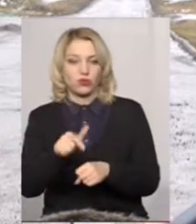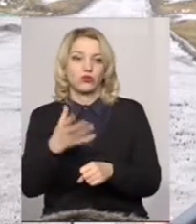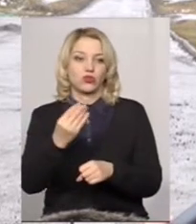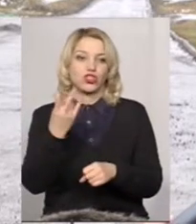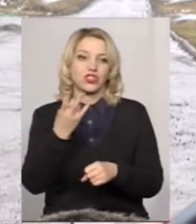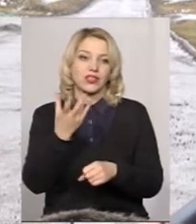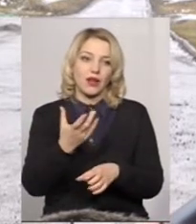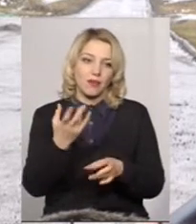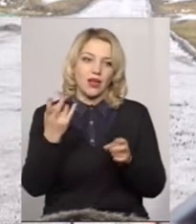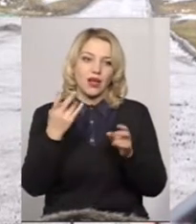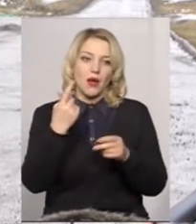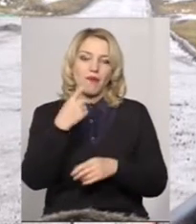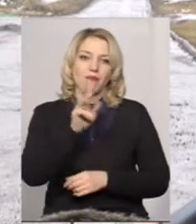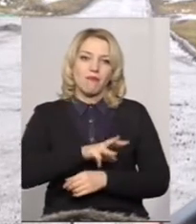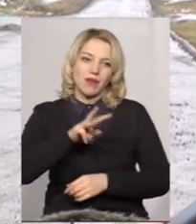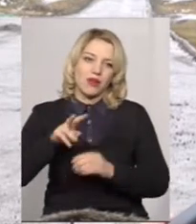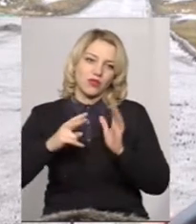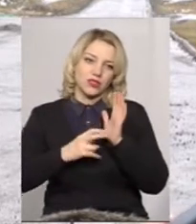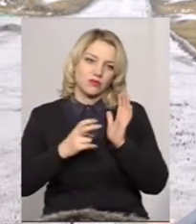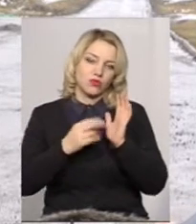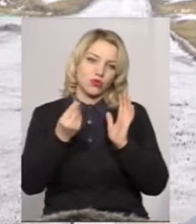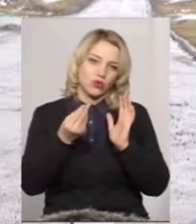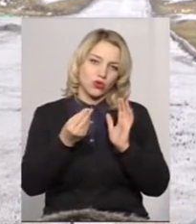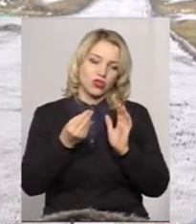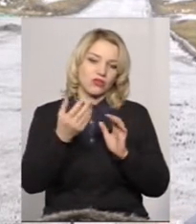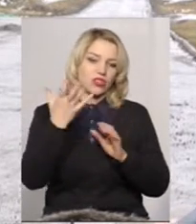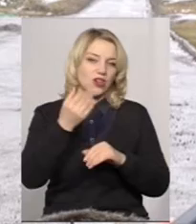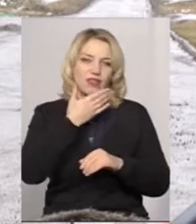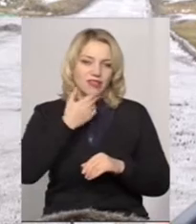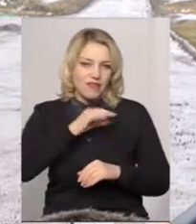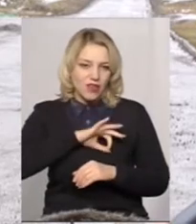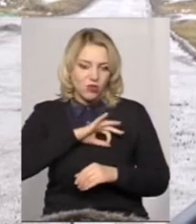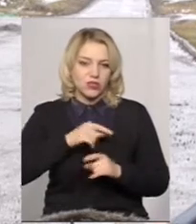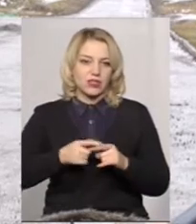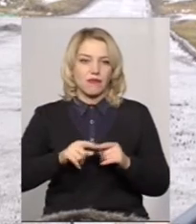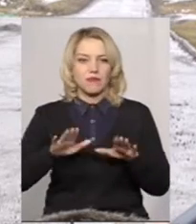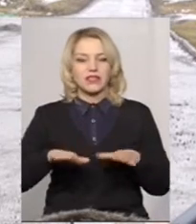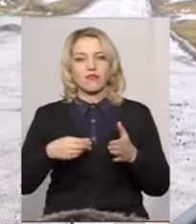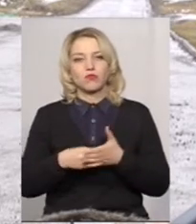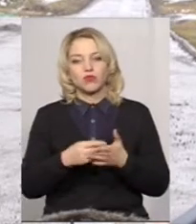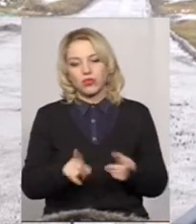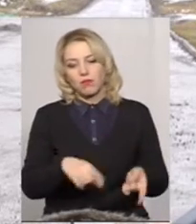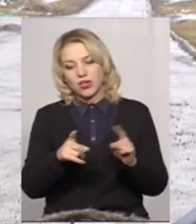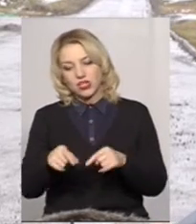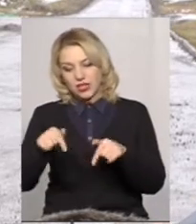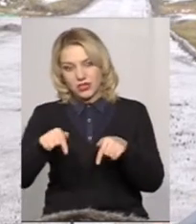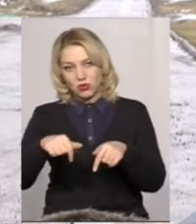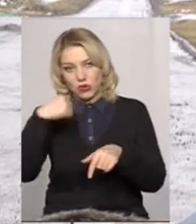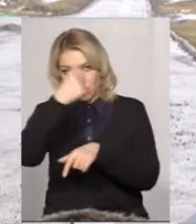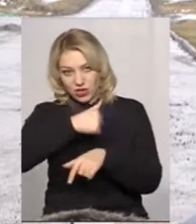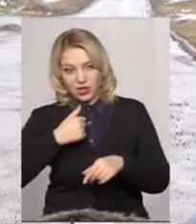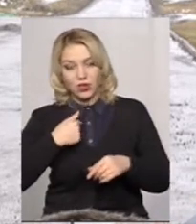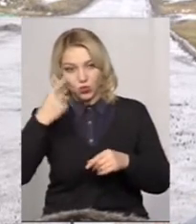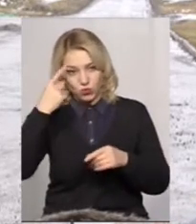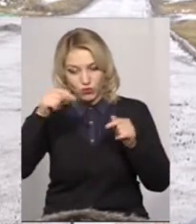майже мільйон 700 в минулому році коштів підрядник не використав. Вони були в місцевий бюджет, вони перейшли на цей рік, я думаю, в цьому році. Але